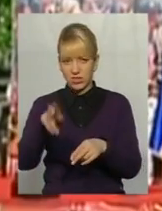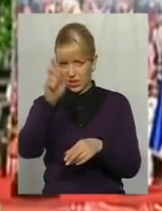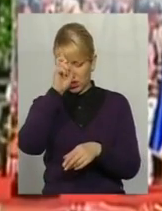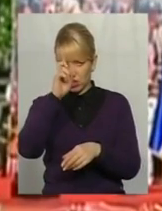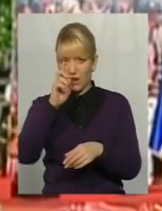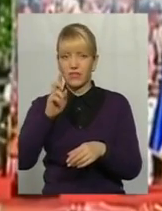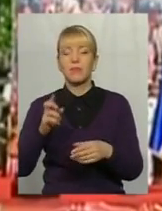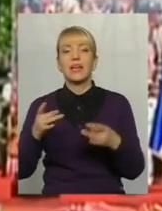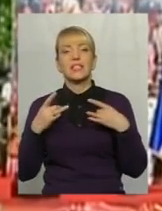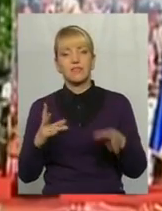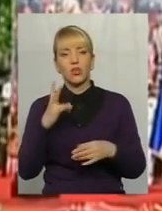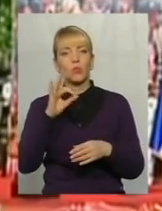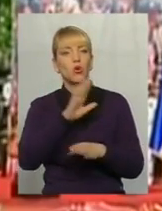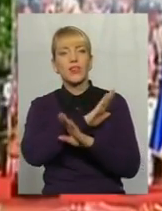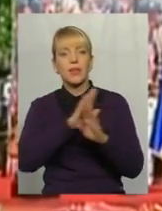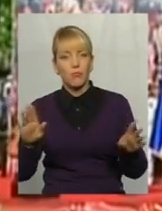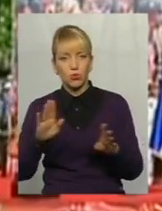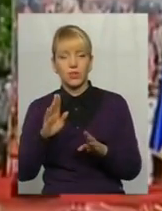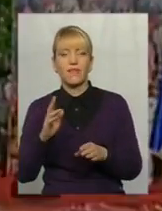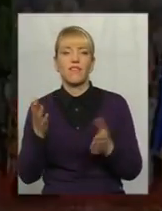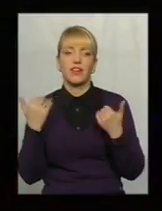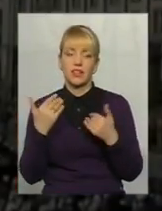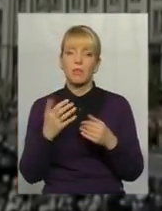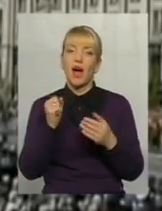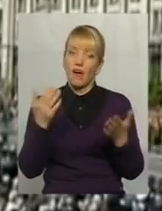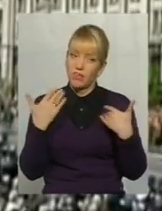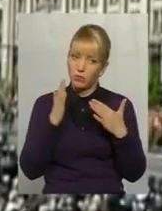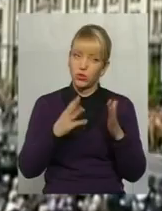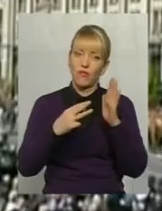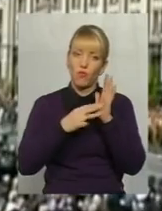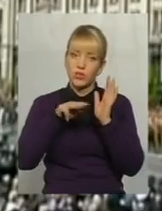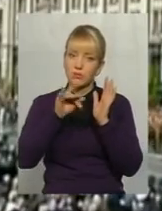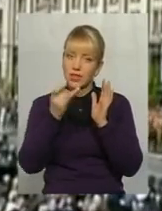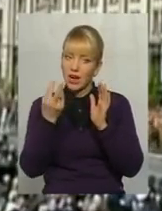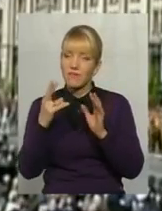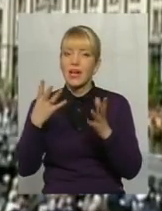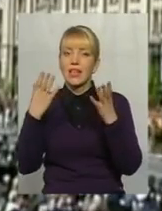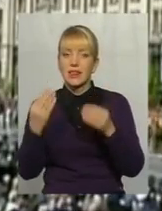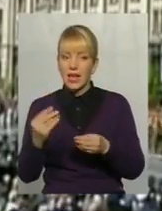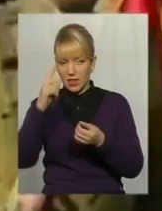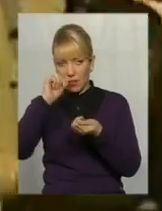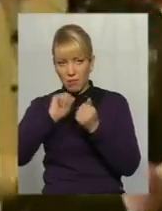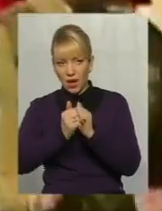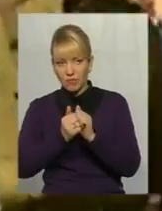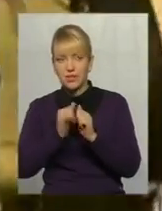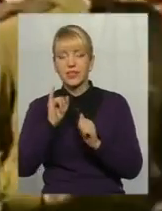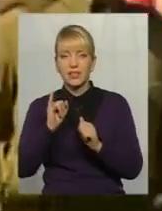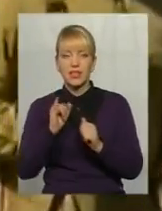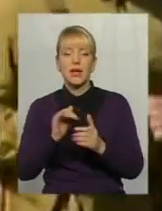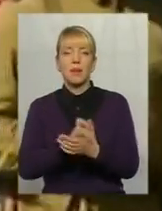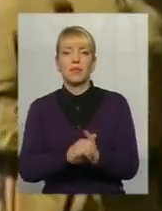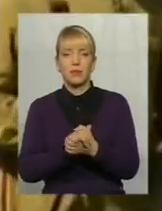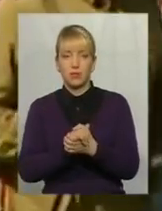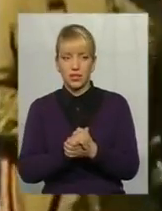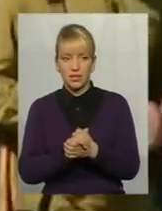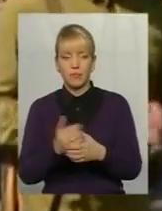але не вихідним. Натомість вихідним стане 8 травня, День пам'яти та примирення, як у всій Європі. Краєни вагаються у доцільності